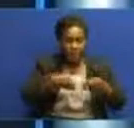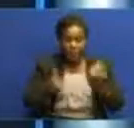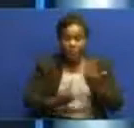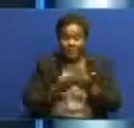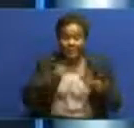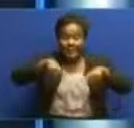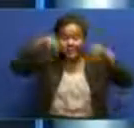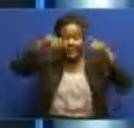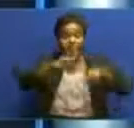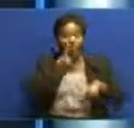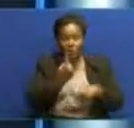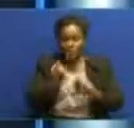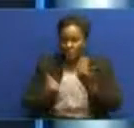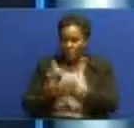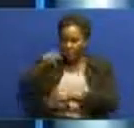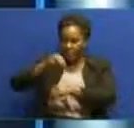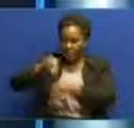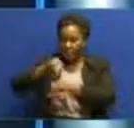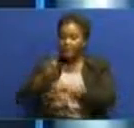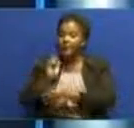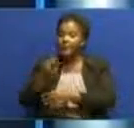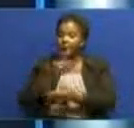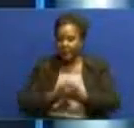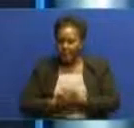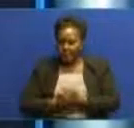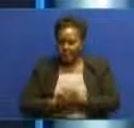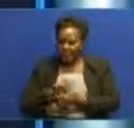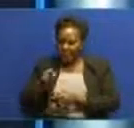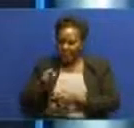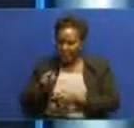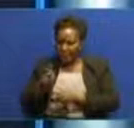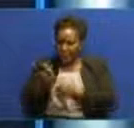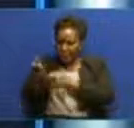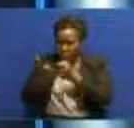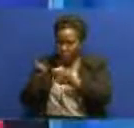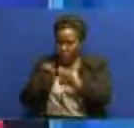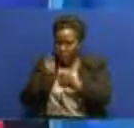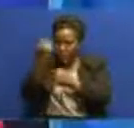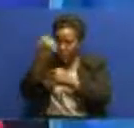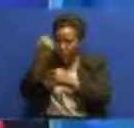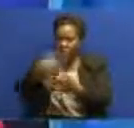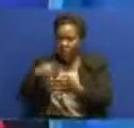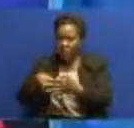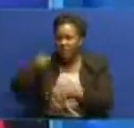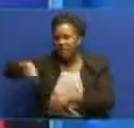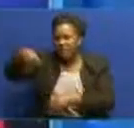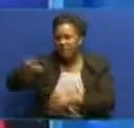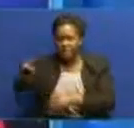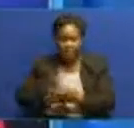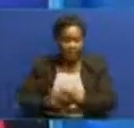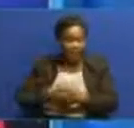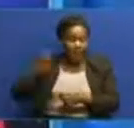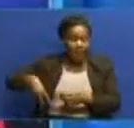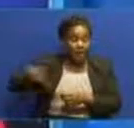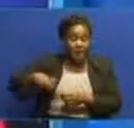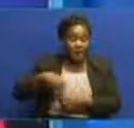na kwa toza faini kwa nisehemu ya operisheni ya kuthibiti uzuaji wa mifuko hiyo nchini afisa mazingira wa nemki kutoka ofisi